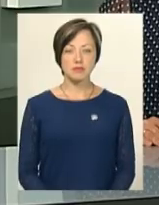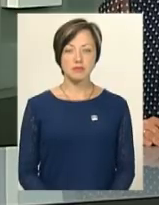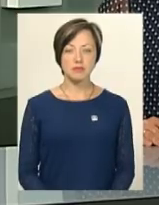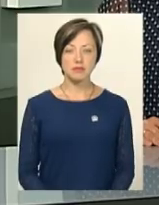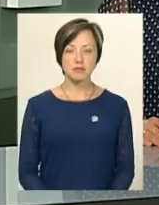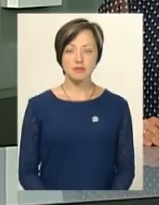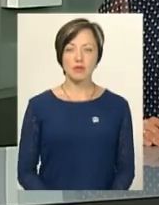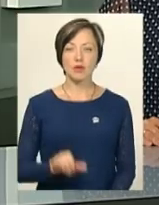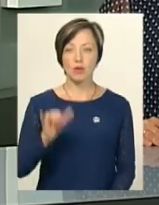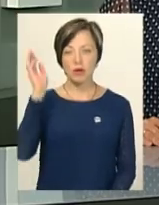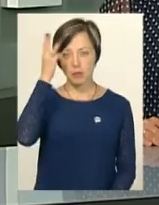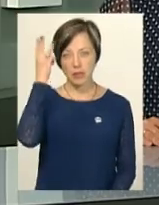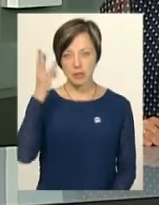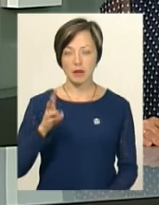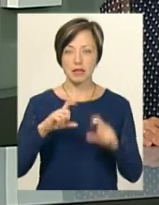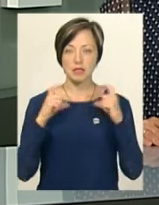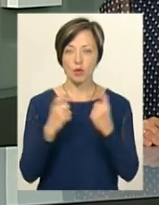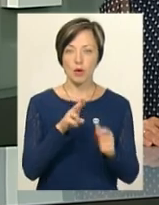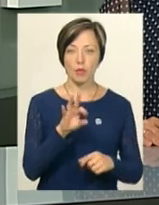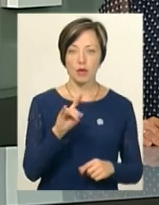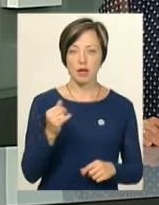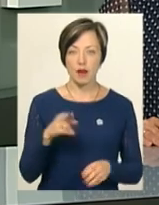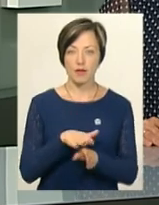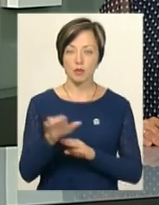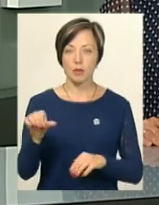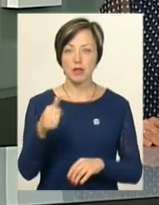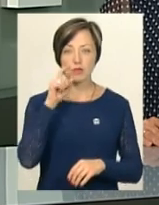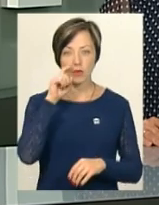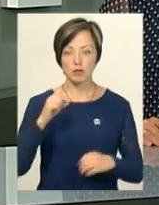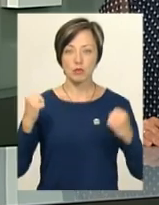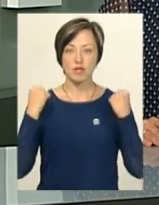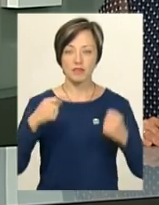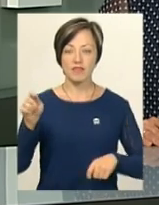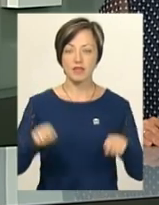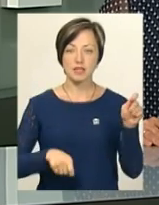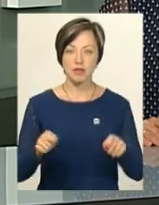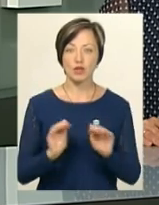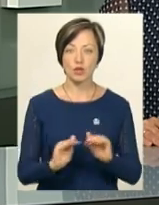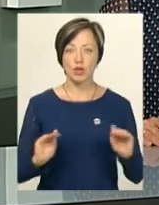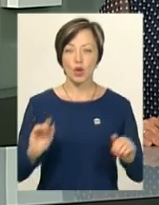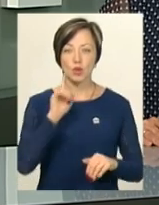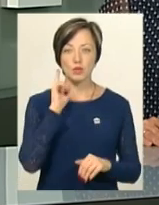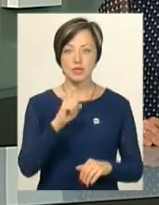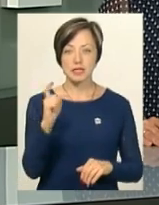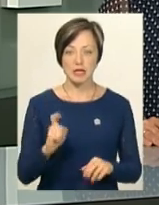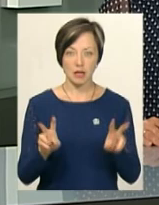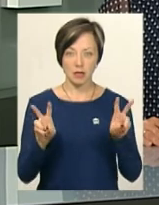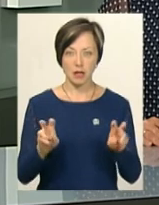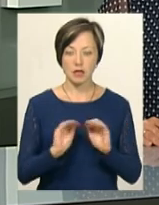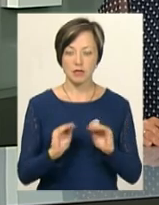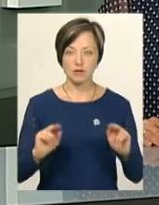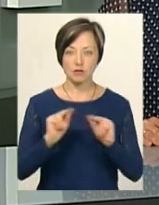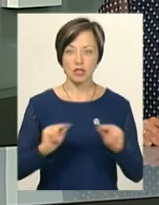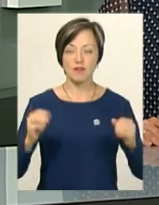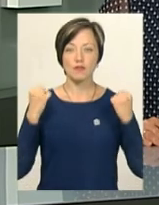У Хмельницькому на стадіоні Поділля сьогодні відбувся перший в Україні спортивний фестиваль школярів «Джуніор-Зет». Учні та